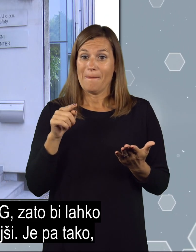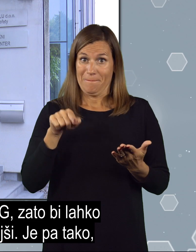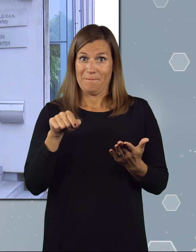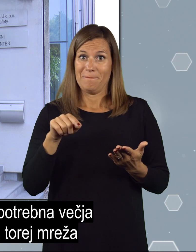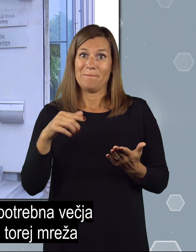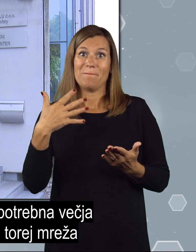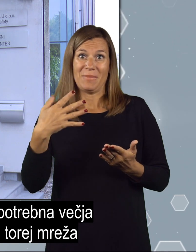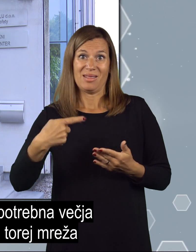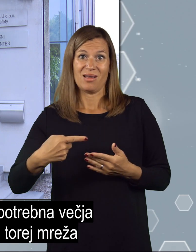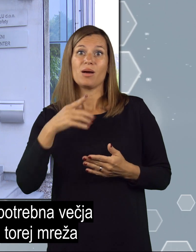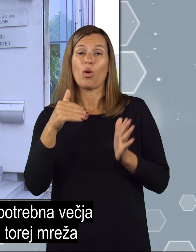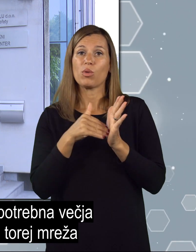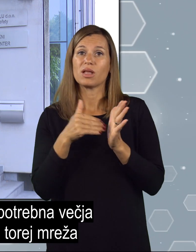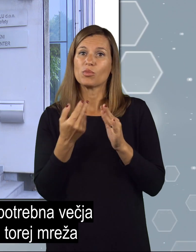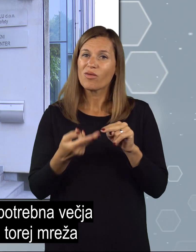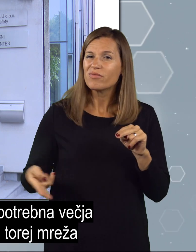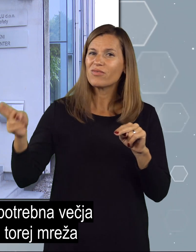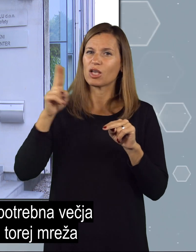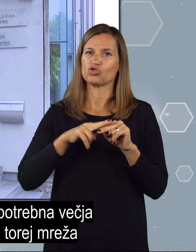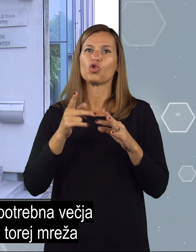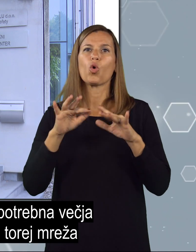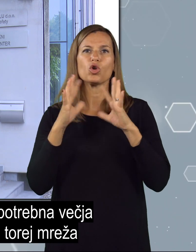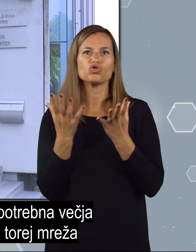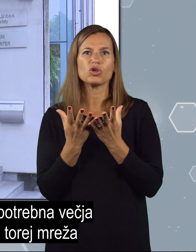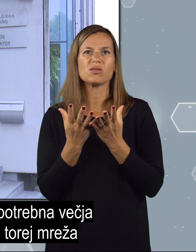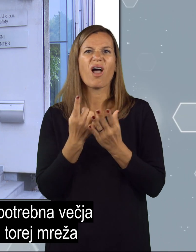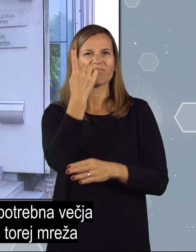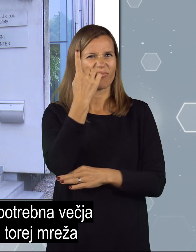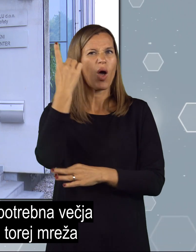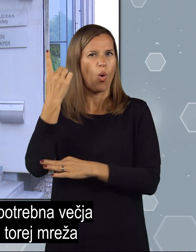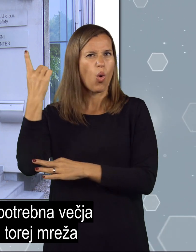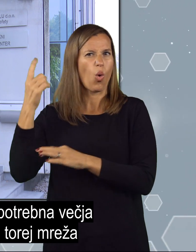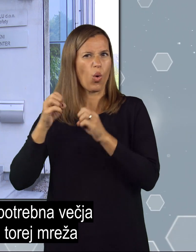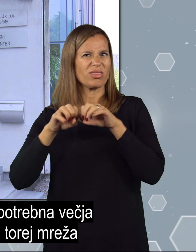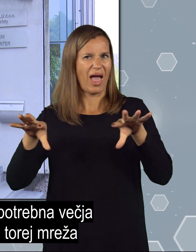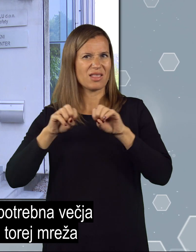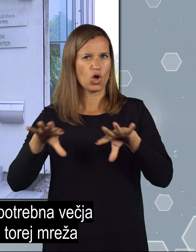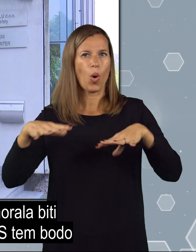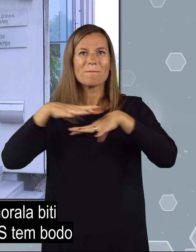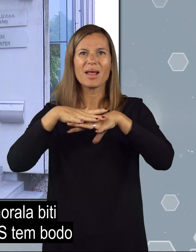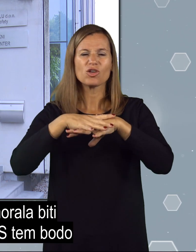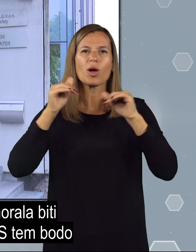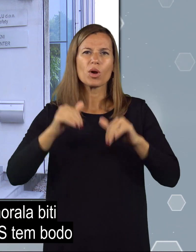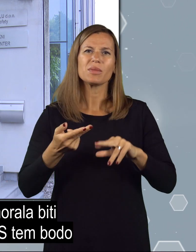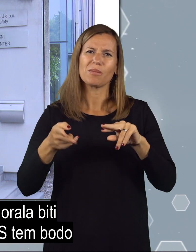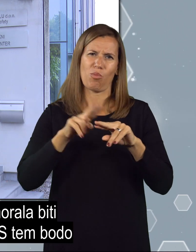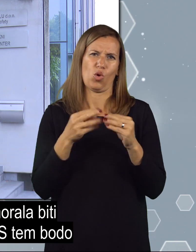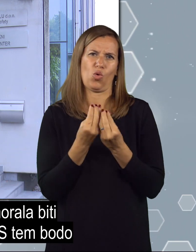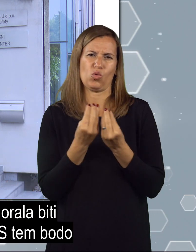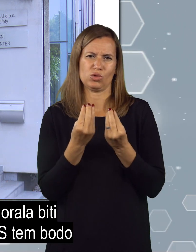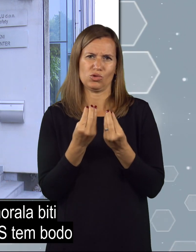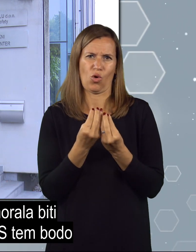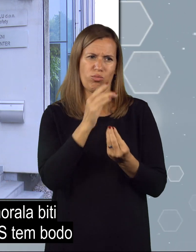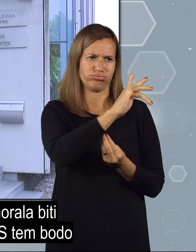5G dejansko potrebna večja količina oddajnikov. Torej mreža oddajnikov bo morala biti gosteje